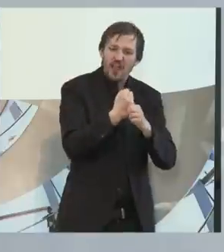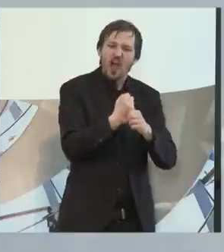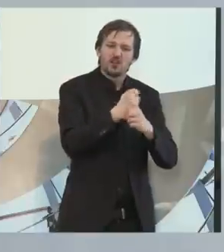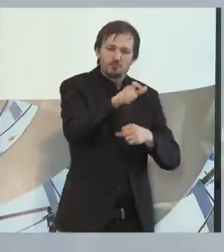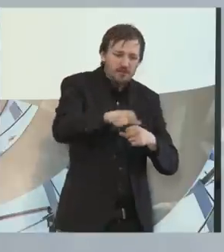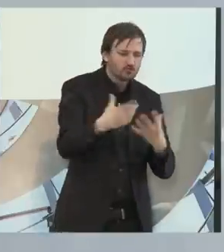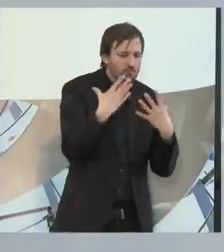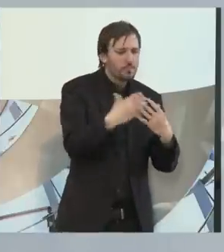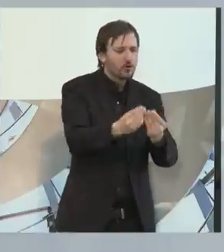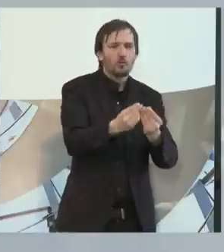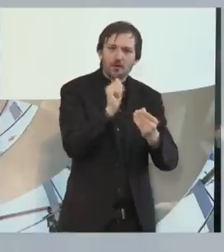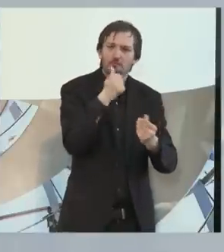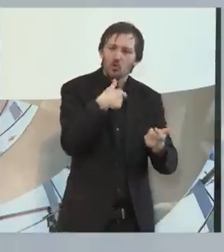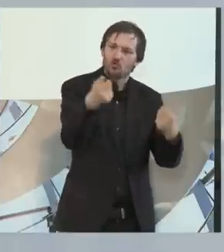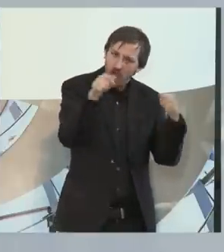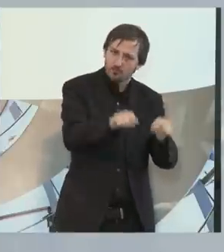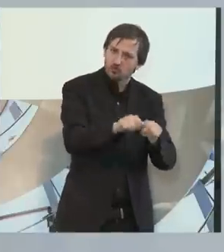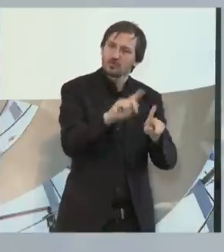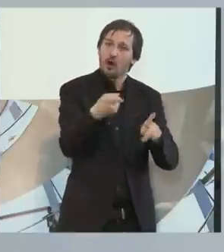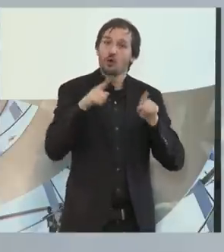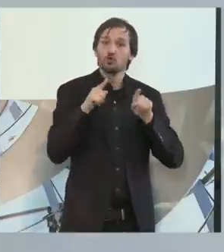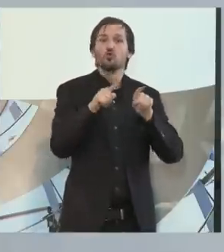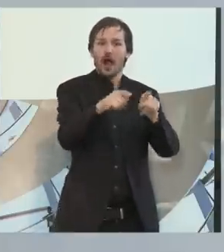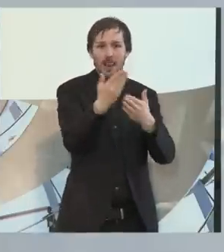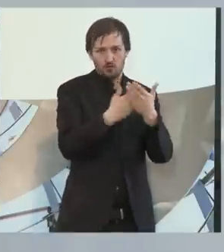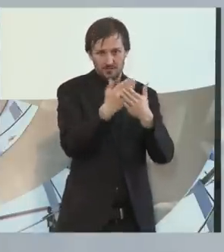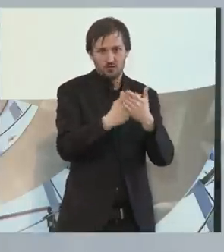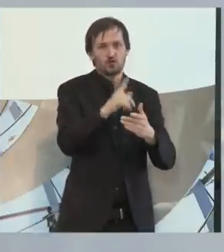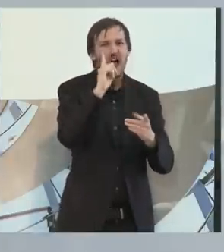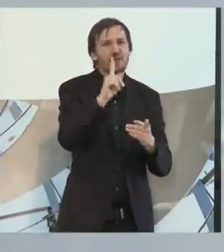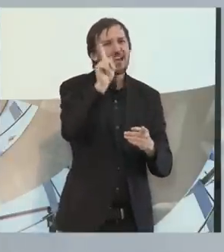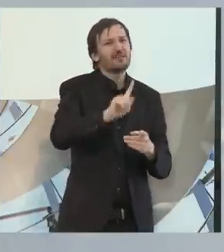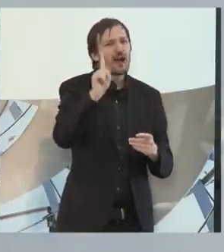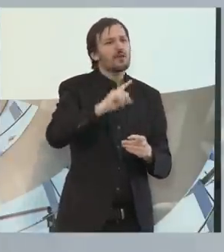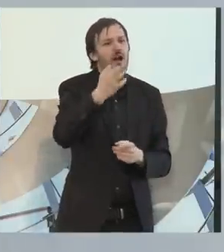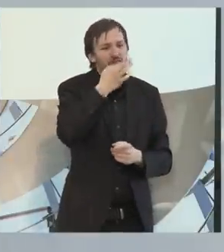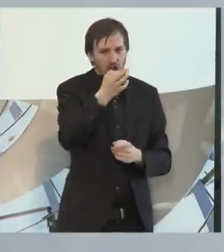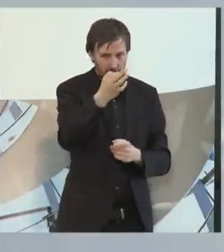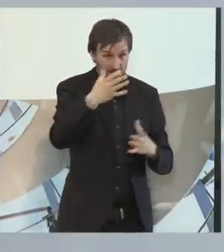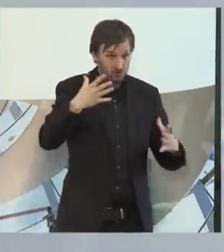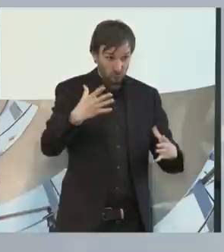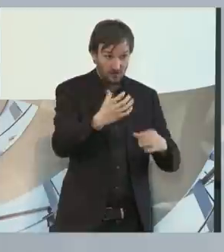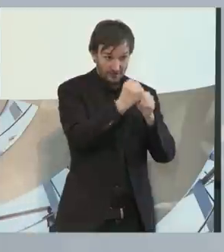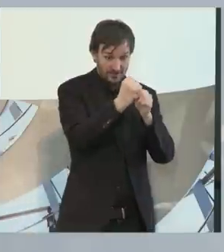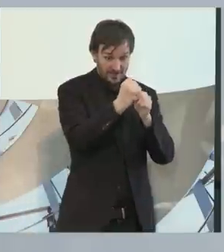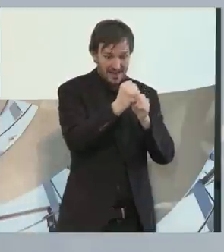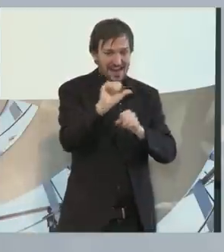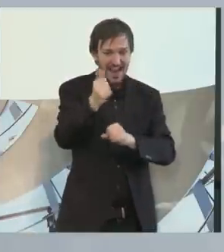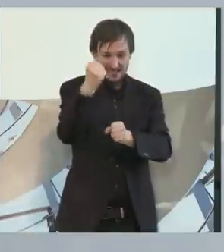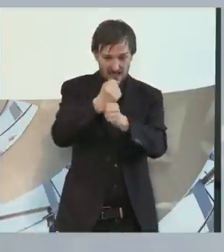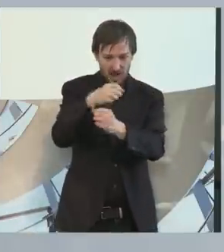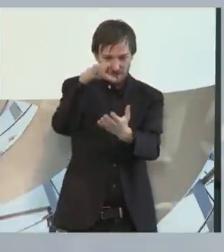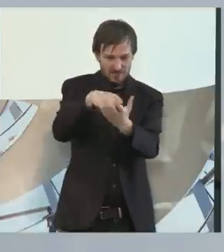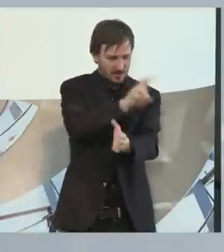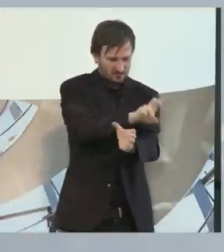in dualen Ausbildungsgängen. Am Ende steht immer die Frage, schafft man den Sprung in einen ersten